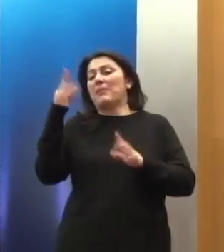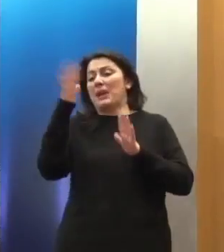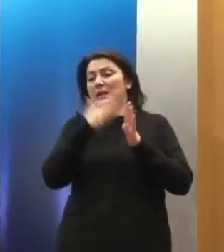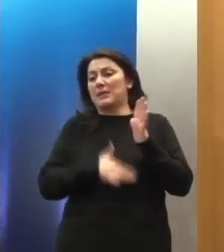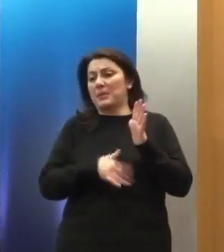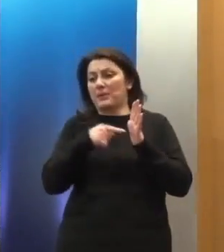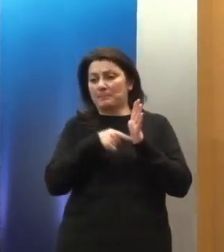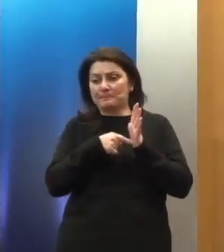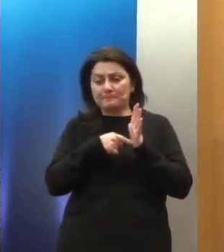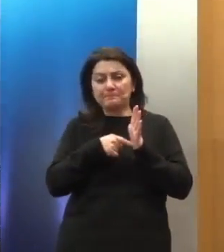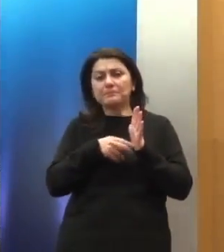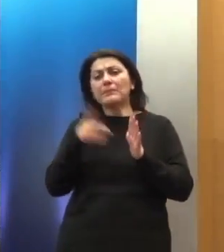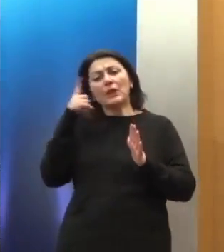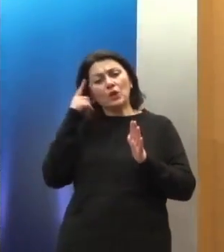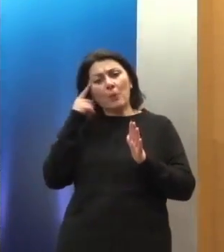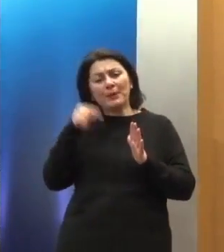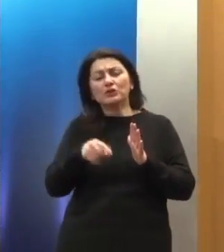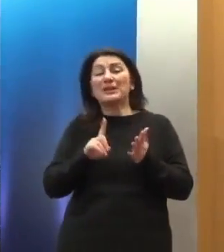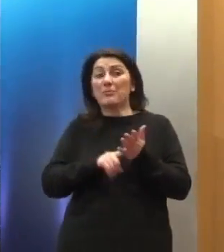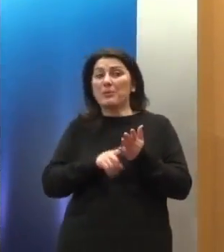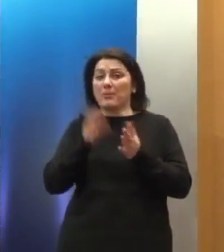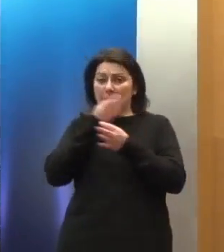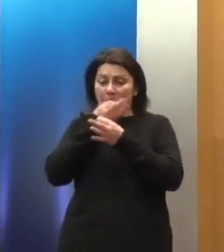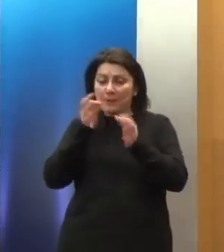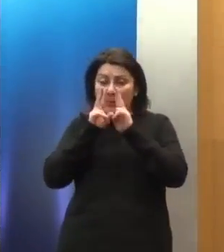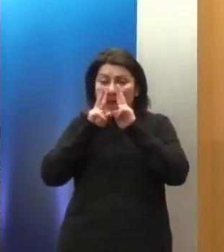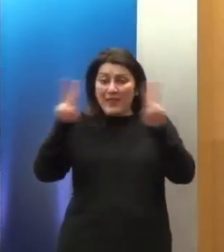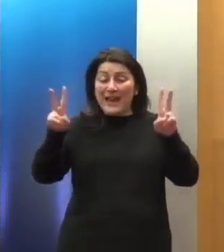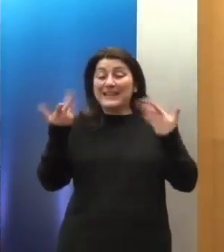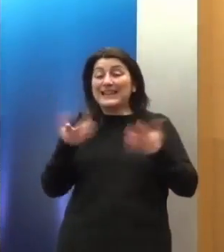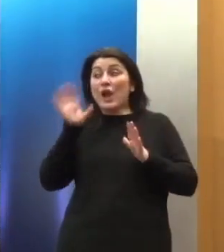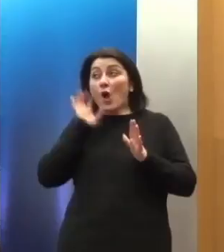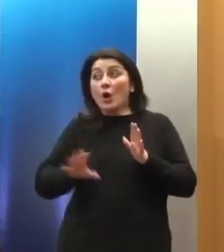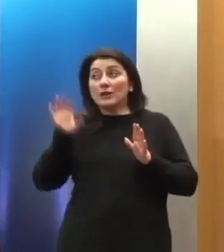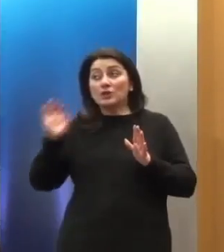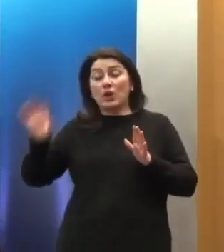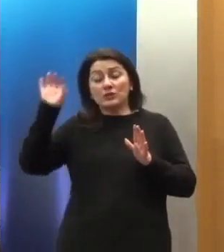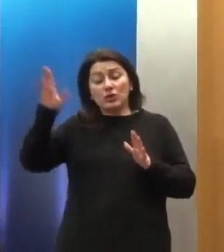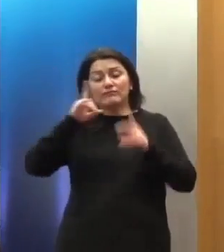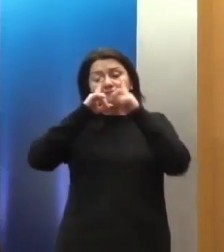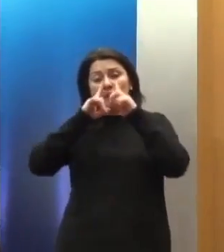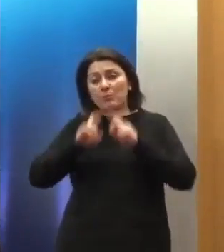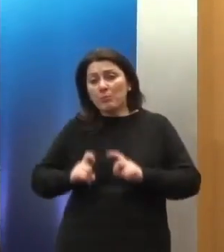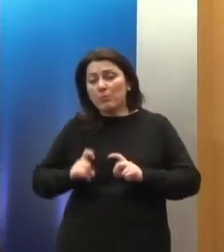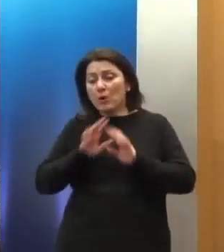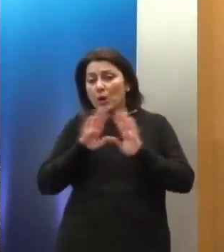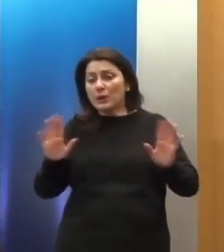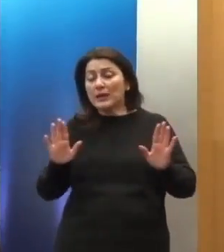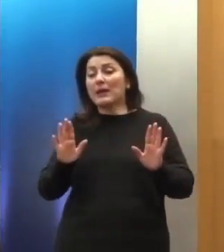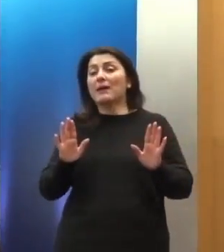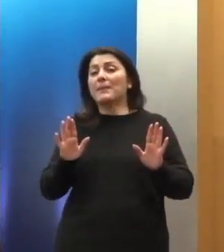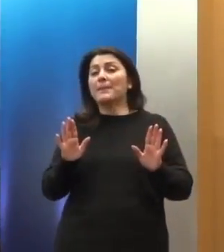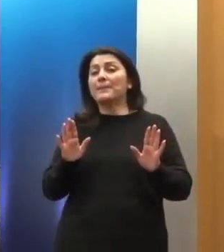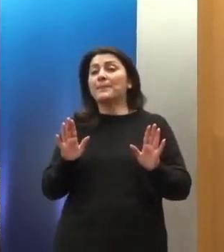Επομένως, εδώ νομίζω θα πρέπει να είναι κανείς σαφής ότι τα κράτη οφείλουν και στο μέτρο του